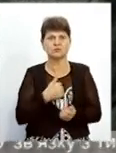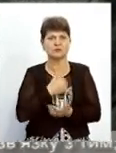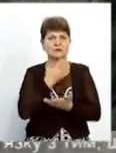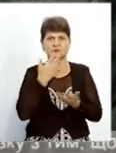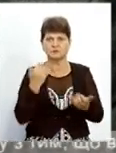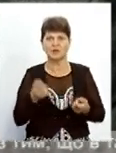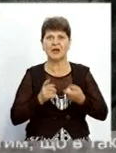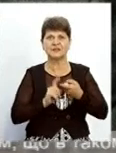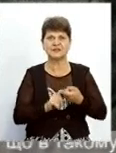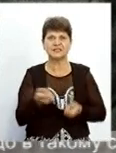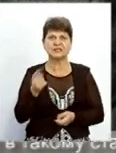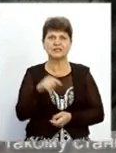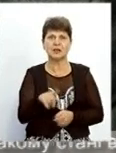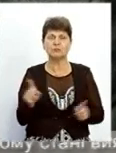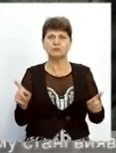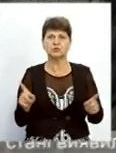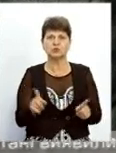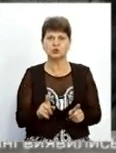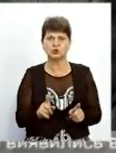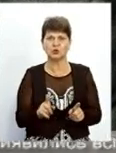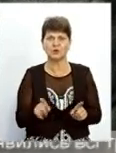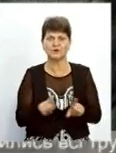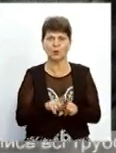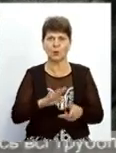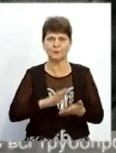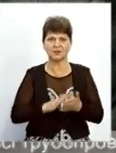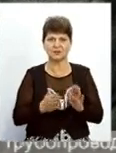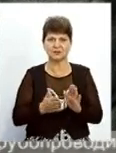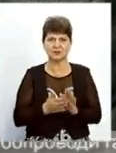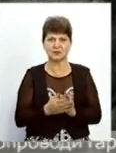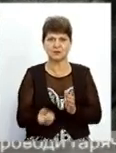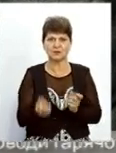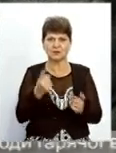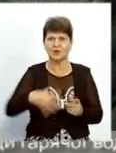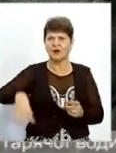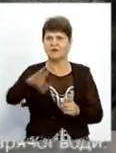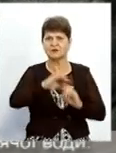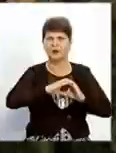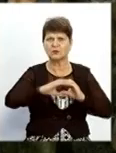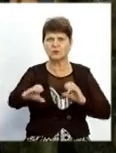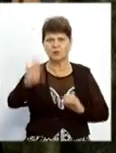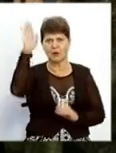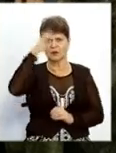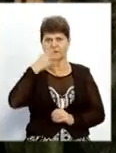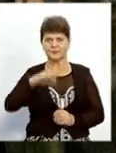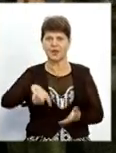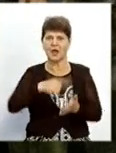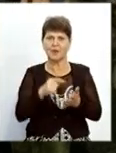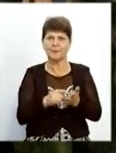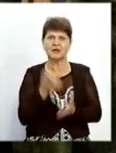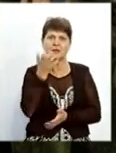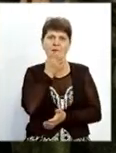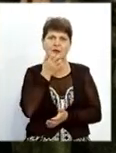в зв'язку з тим, що в такому стані залишились всі трубопроводи гарячої води. У міськтеплоенерго